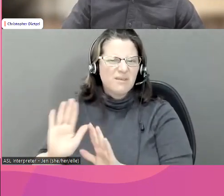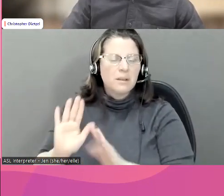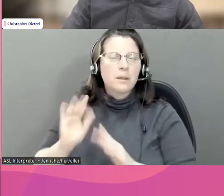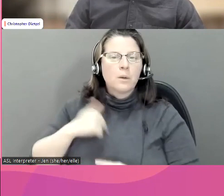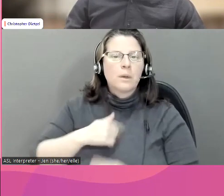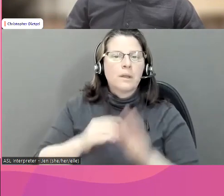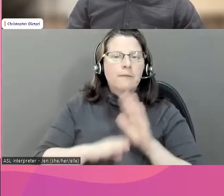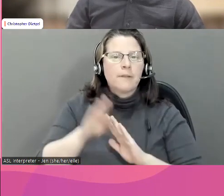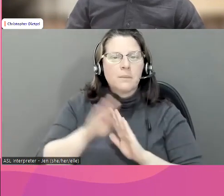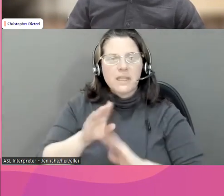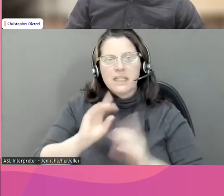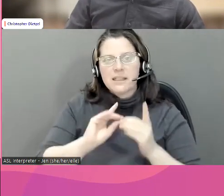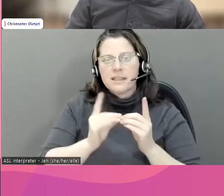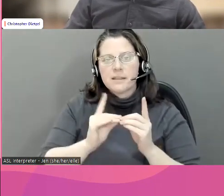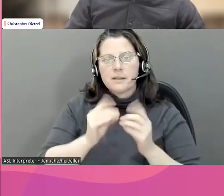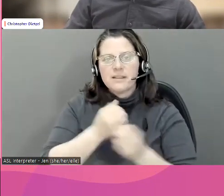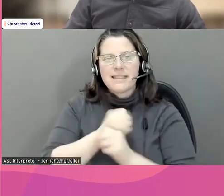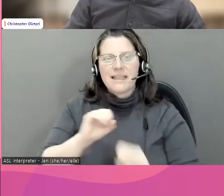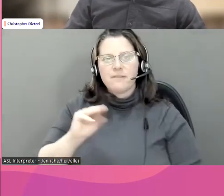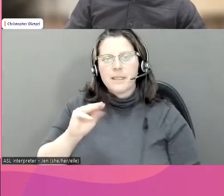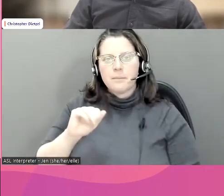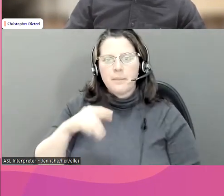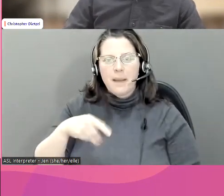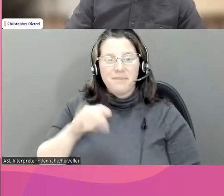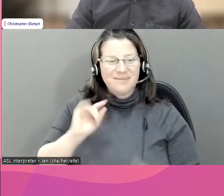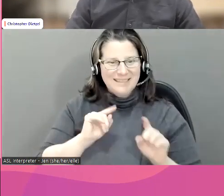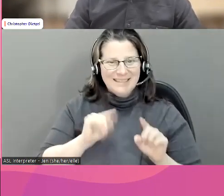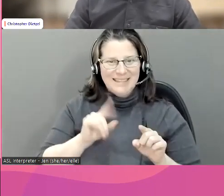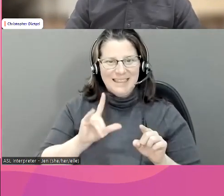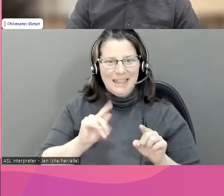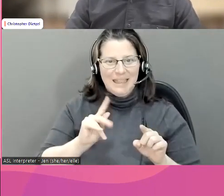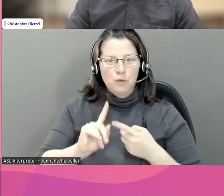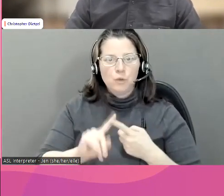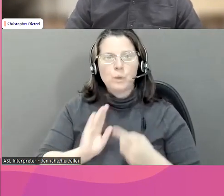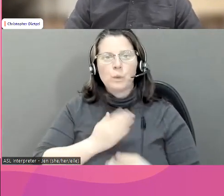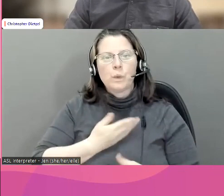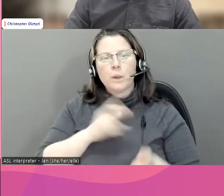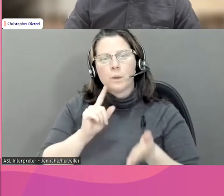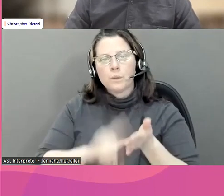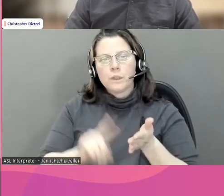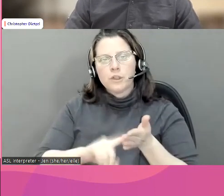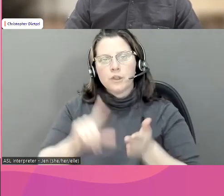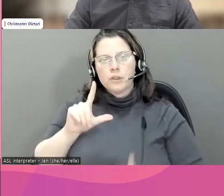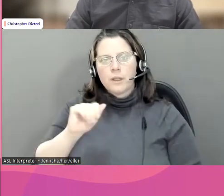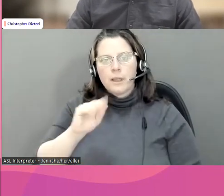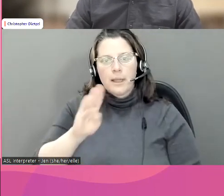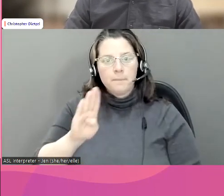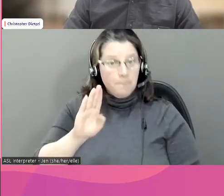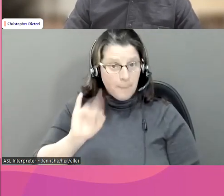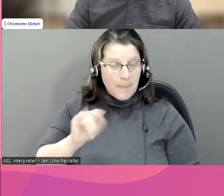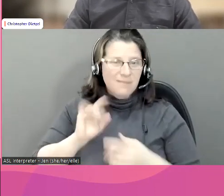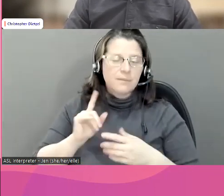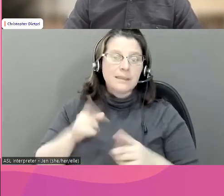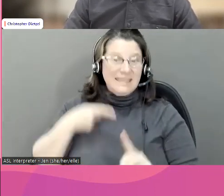mais nous essayons d'établir une cartographie de sécurité. Donc, voici ce que nous